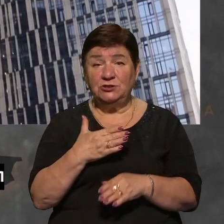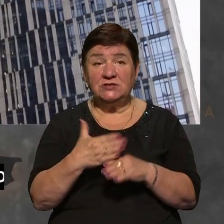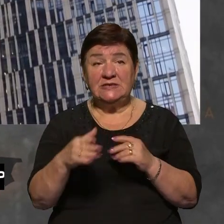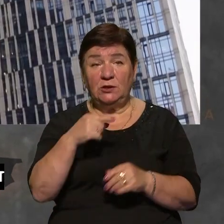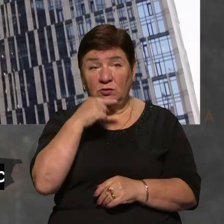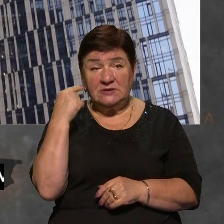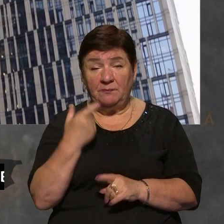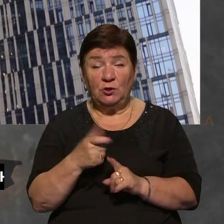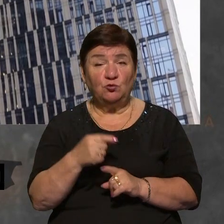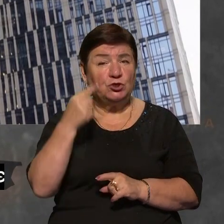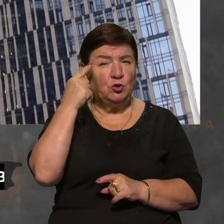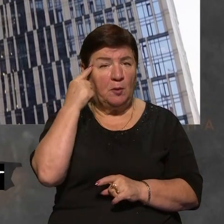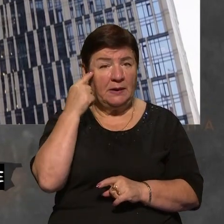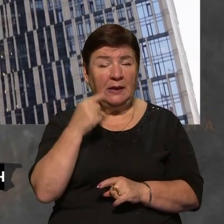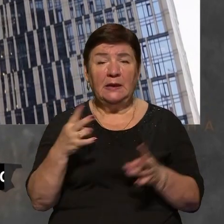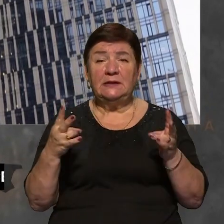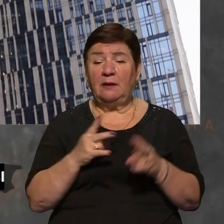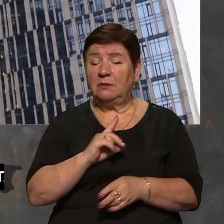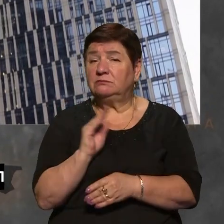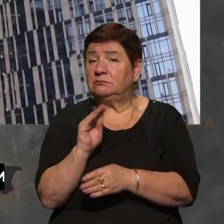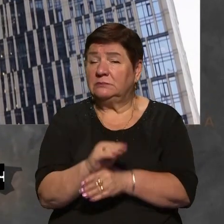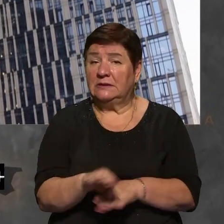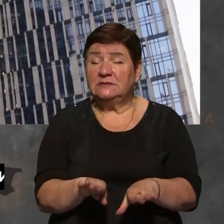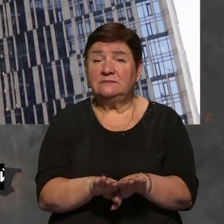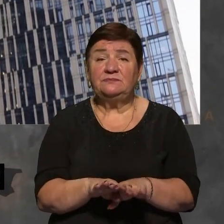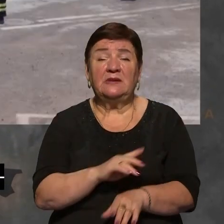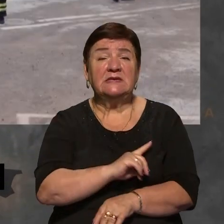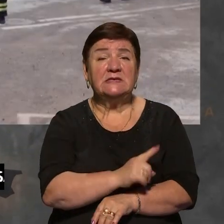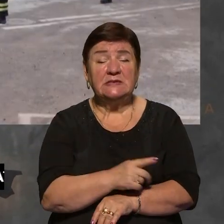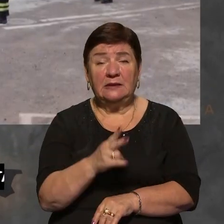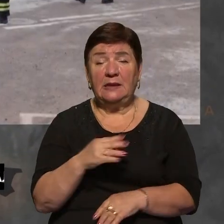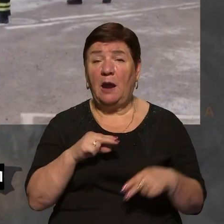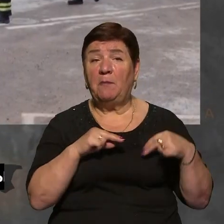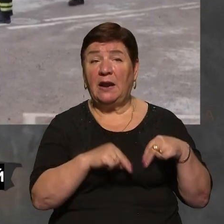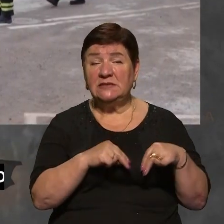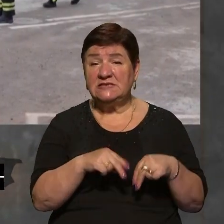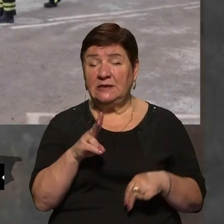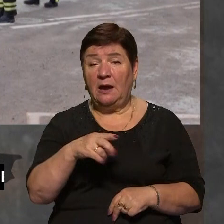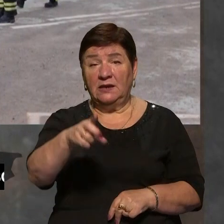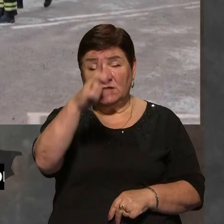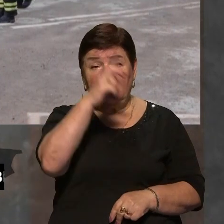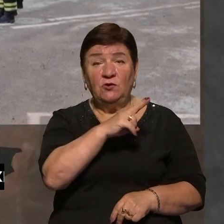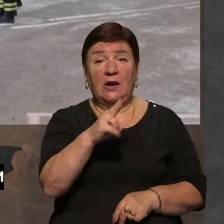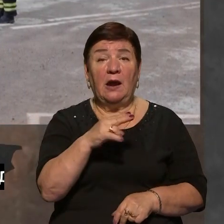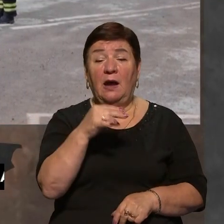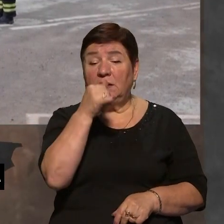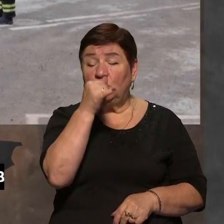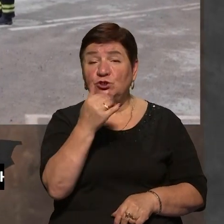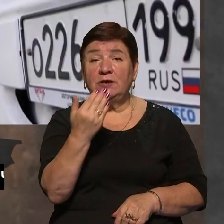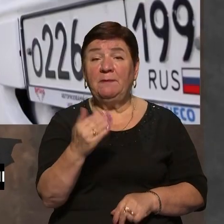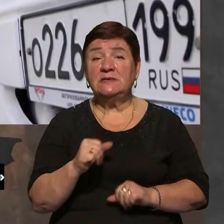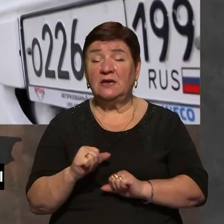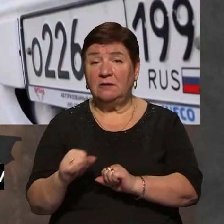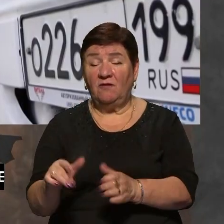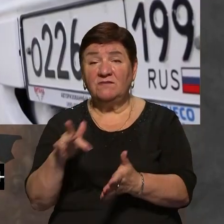дуже добре подумають, а чи варто докладати стільки зусиль для праці на державу, яка не може тебе захистити, навіть в